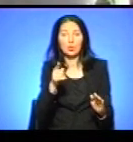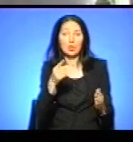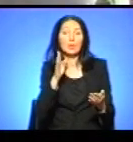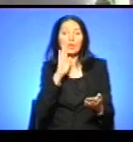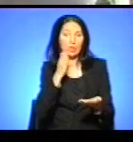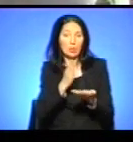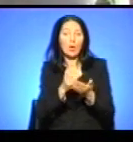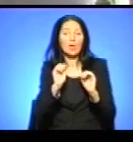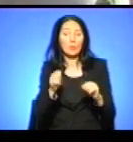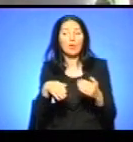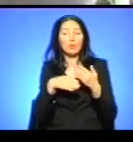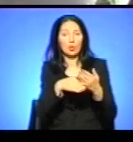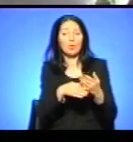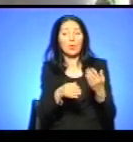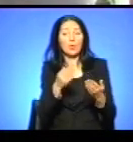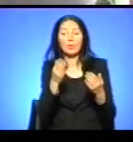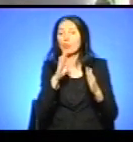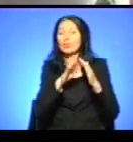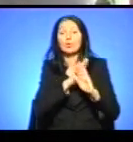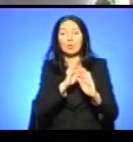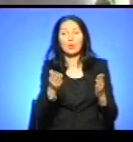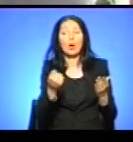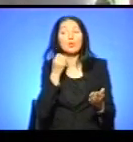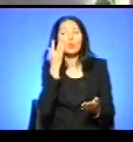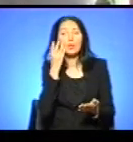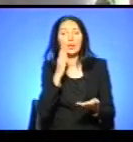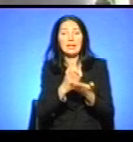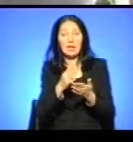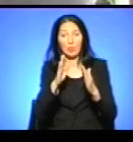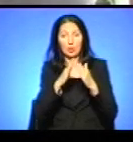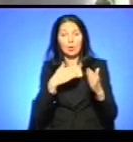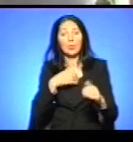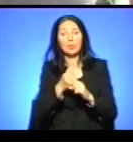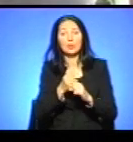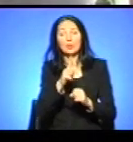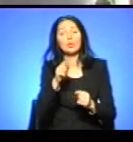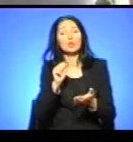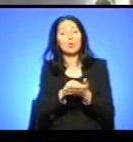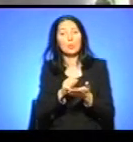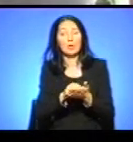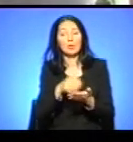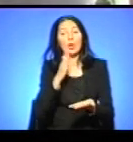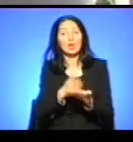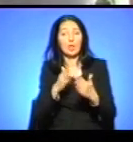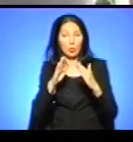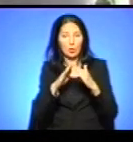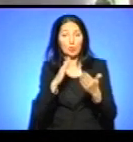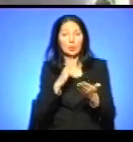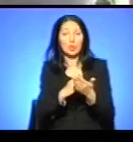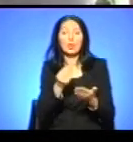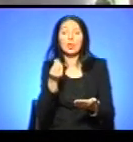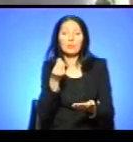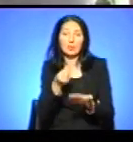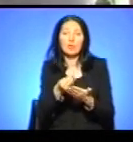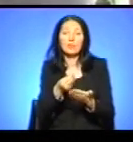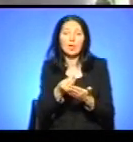право на допомогу. Але коли б не було цього будинку, ну коли є будинок, ми працюємо з документами, є будинок, є його вартість.